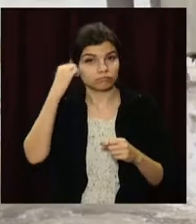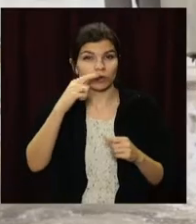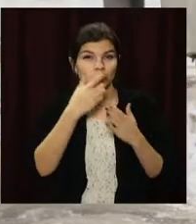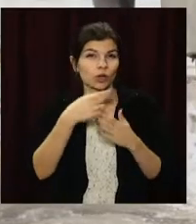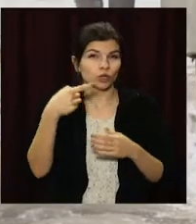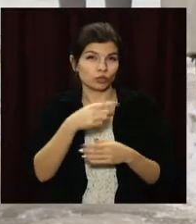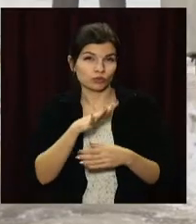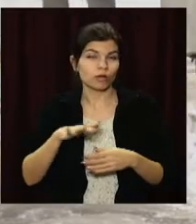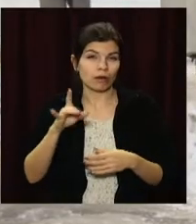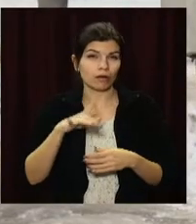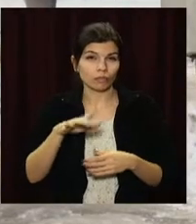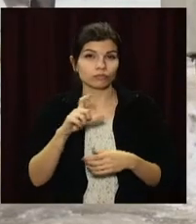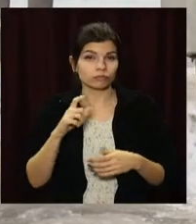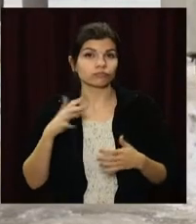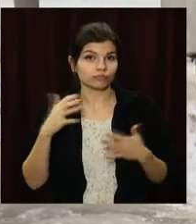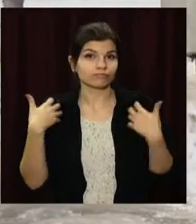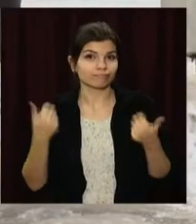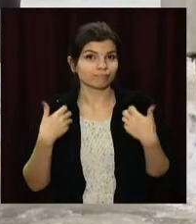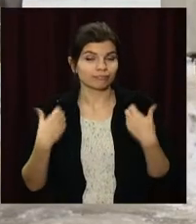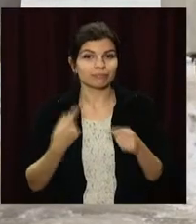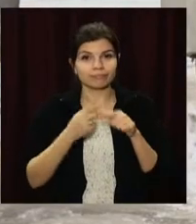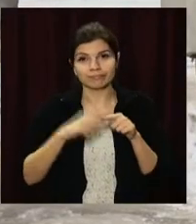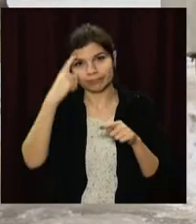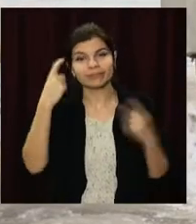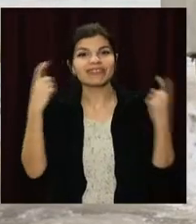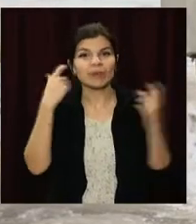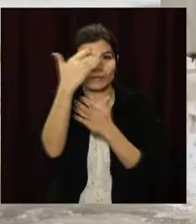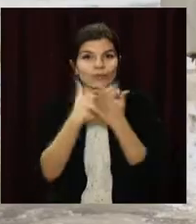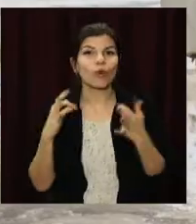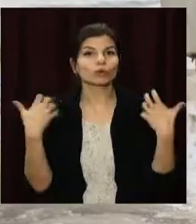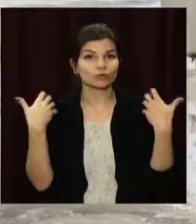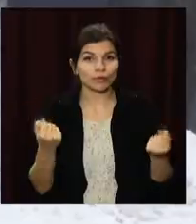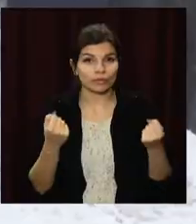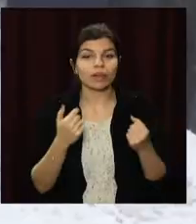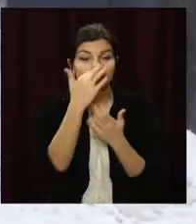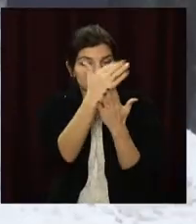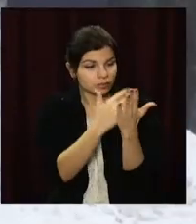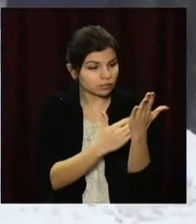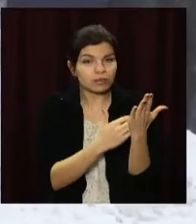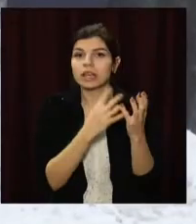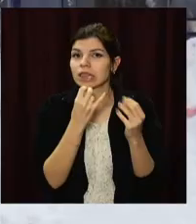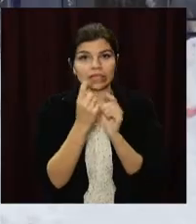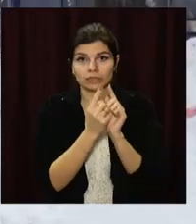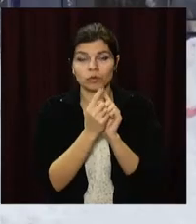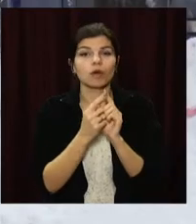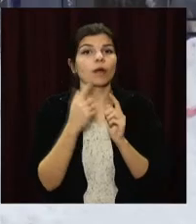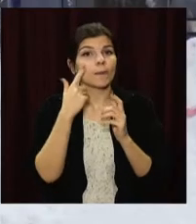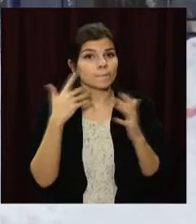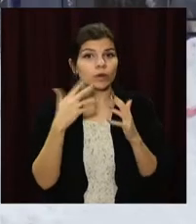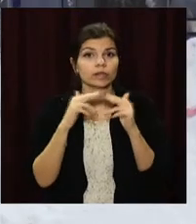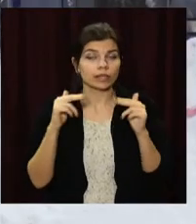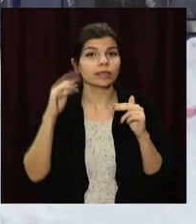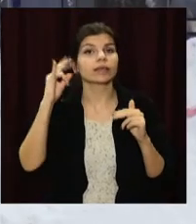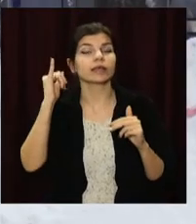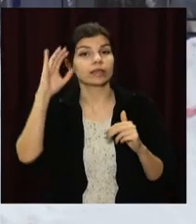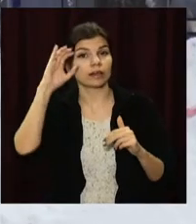тисячу жителів регіону. Про це повідомляють обласному департаменті охорони здоров'я. Статистика незмінна. Найбільше хворих у Дніпрі